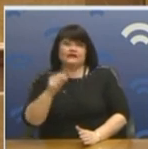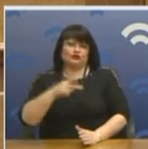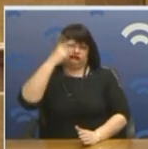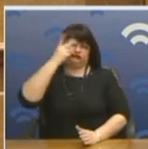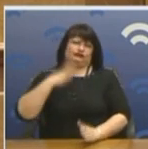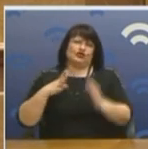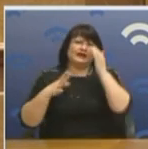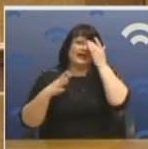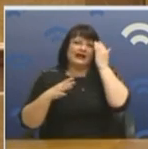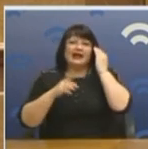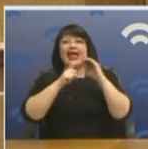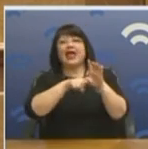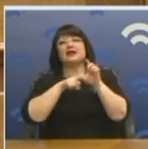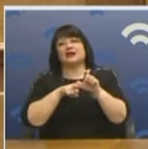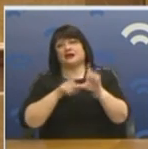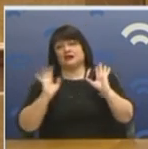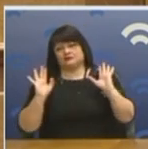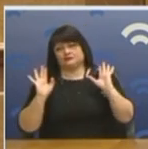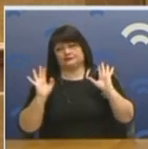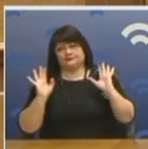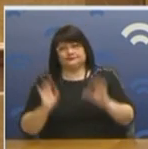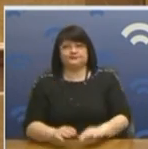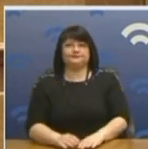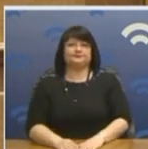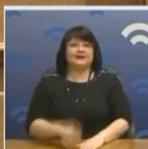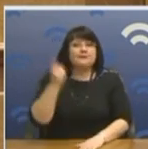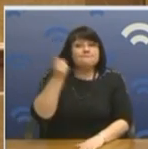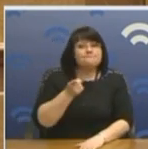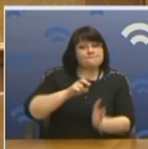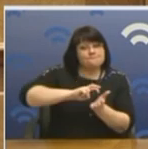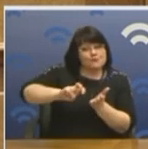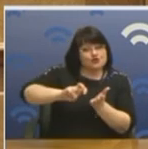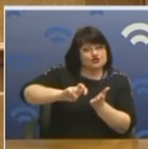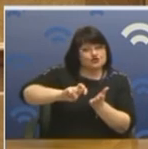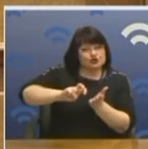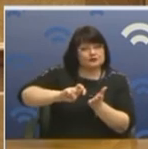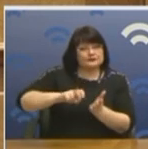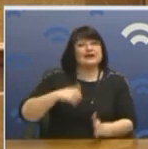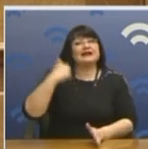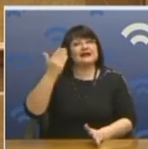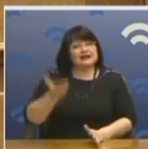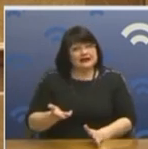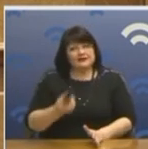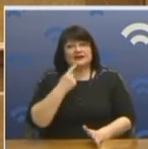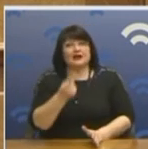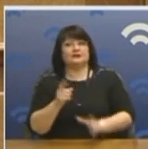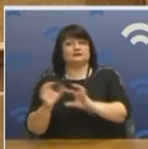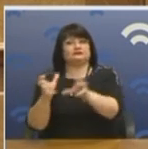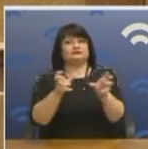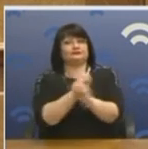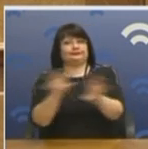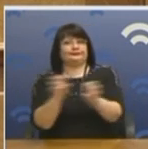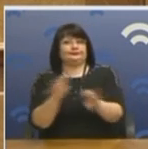υπάρχει και μια κομπή, ένα κύριε Τσίπρα που δεν την ξέρετε κατά πόσο χιθανότητα. Παίρνει ένα ποσοστό η εταιρεία διαφημιστική 3,6% και μετά εκβιάζει τα μέσα για να έχουν επιστροφή.